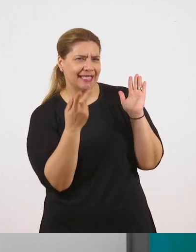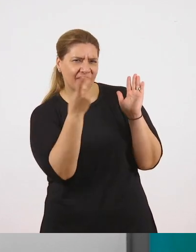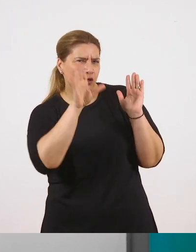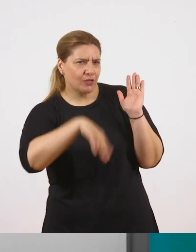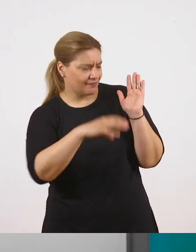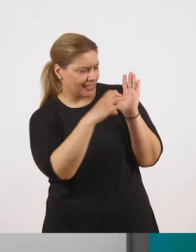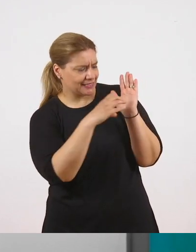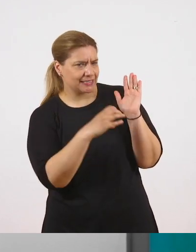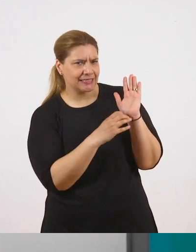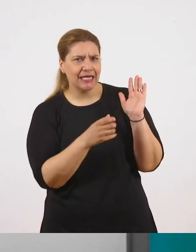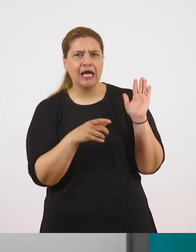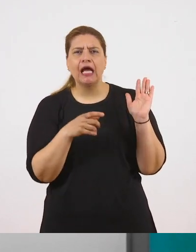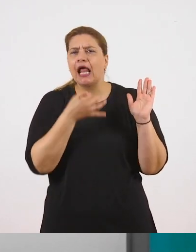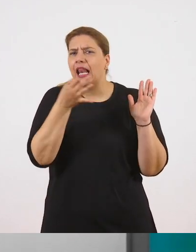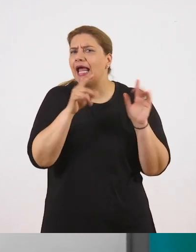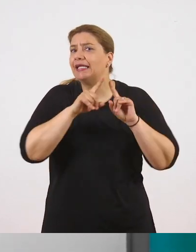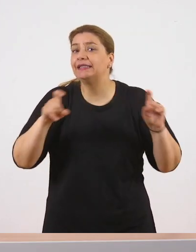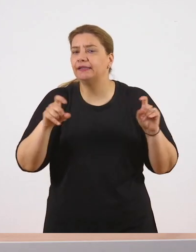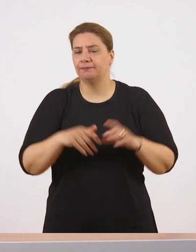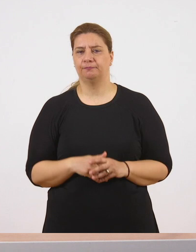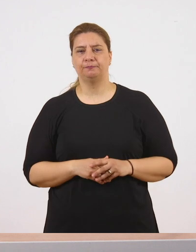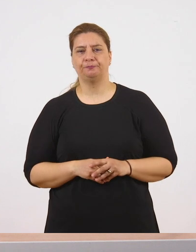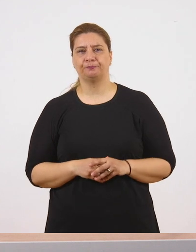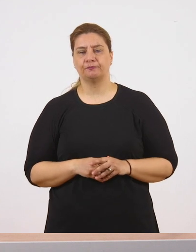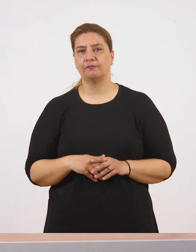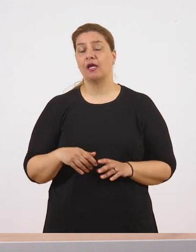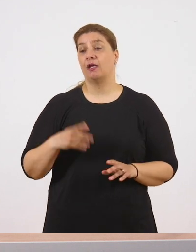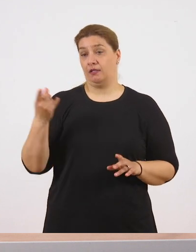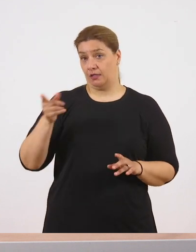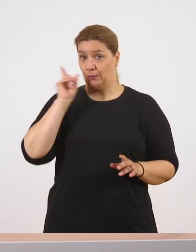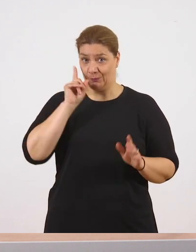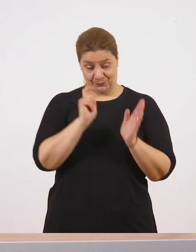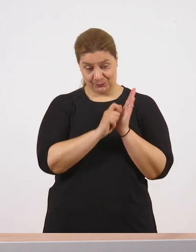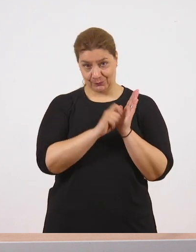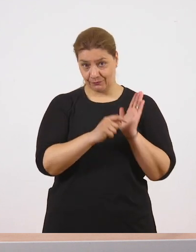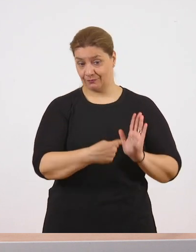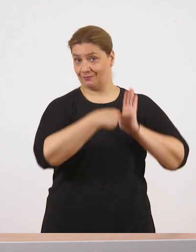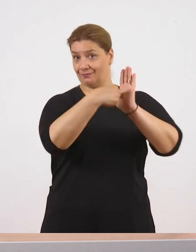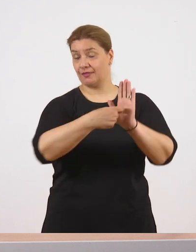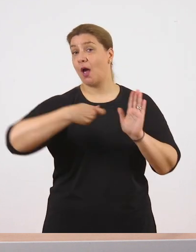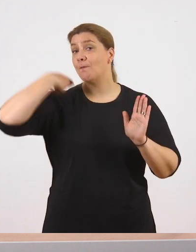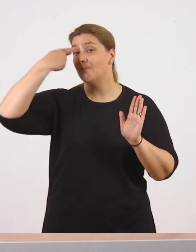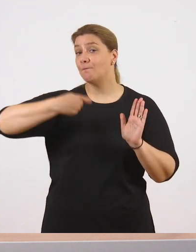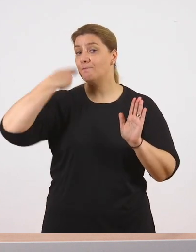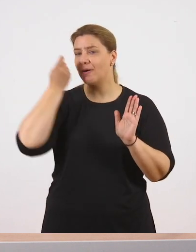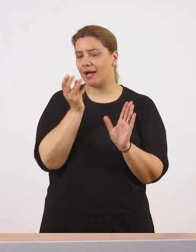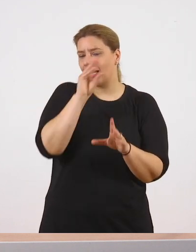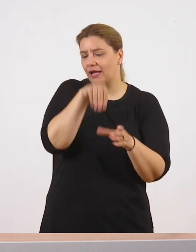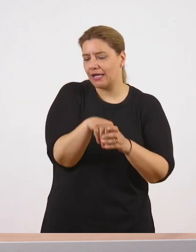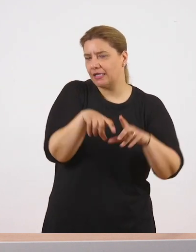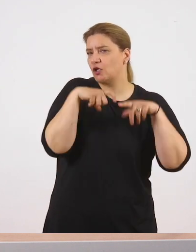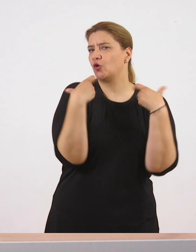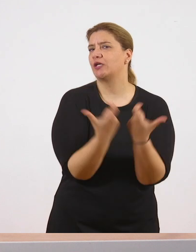δύο παραγράφους τι μας λέει. Ξεκίνησε παρουσιάζοντας τη μαμά και βάζοντάς τη στο οικογενειακό της